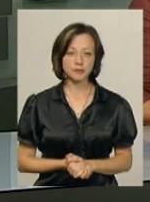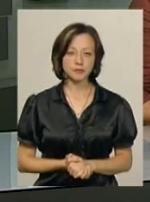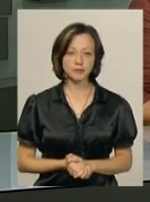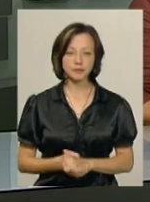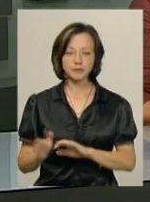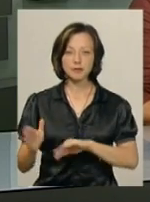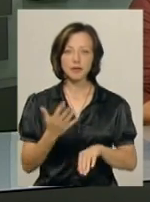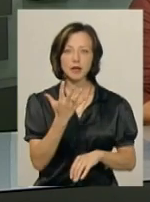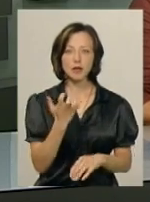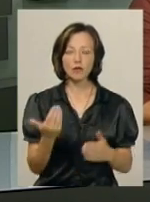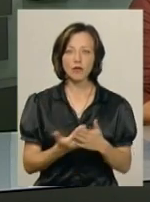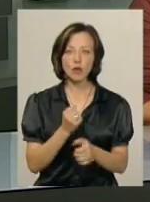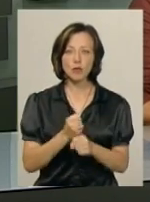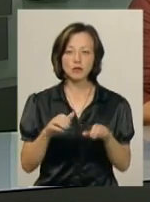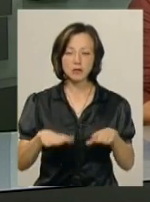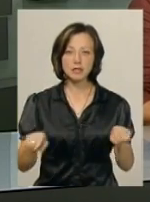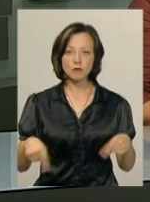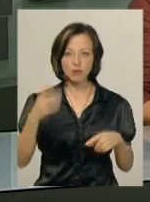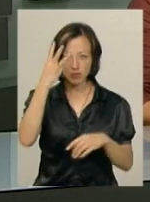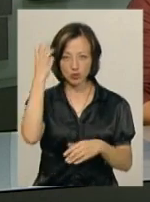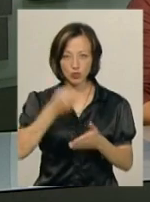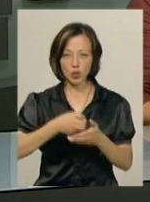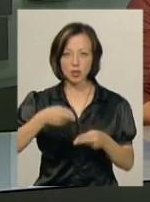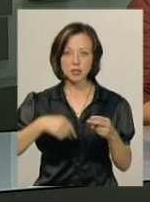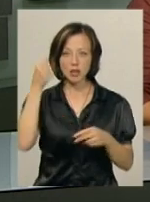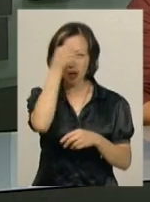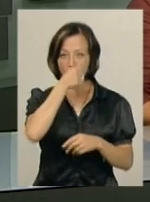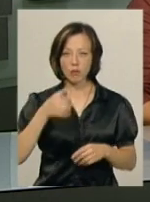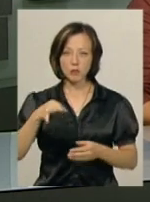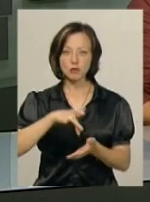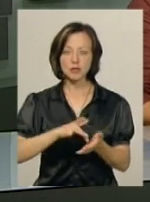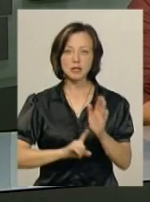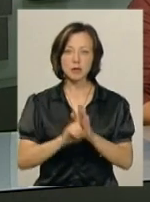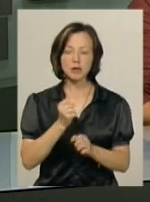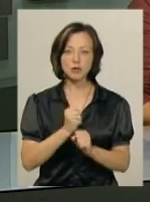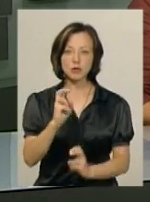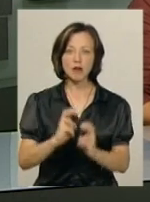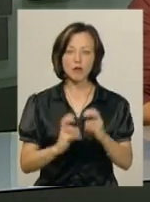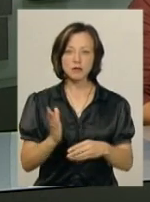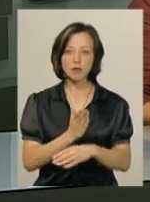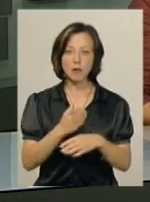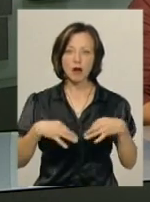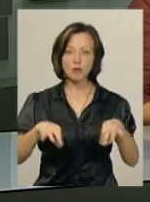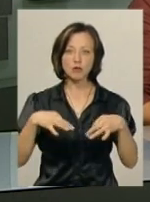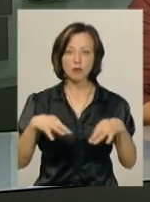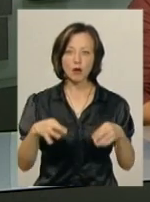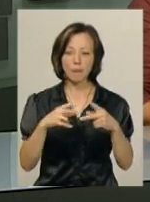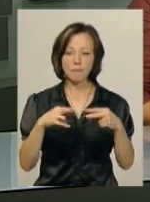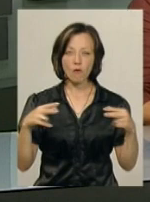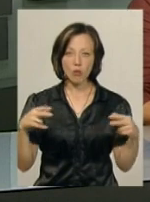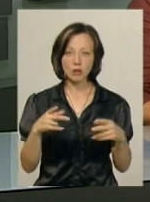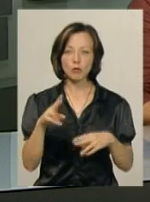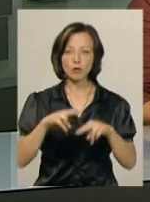500 нових робочих місць творять у Хмельницькому до кінця року. В обласному центрі запрацює завод з виробництва автомобільної проводки,